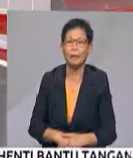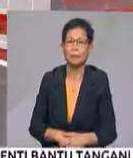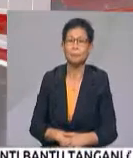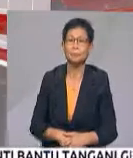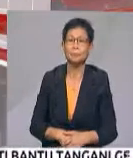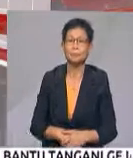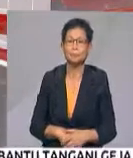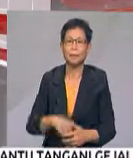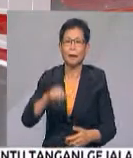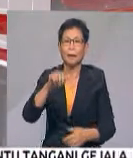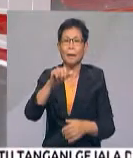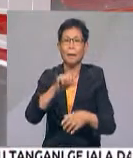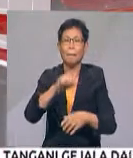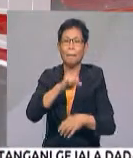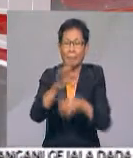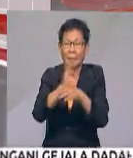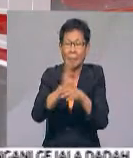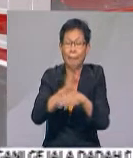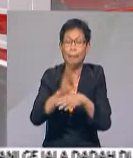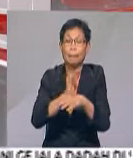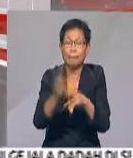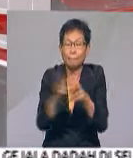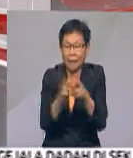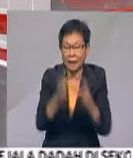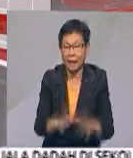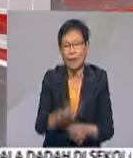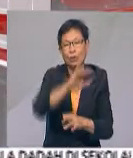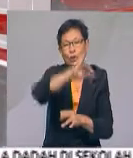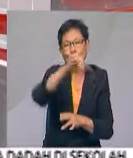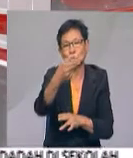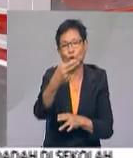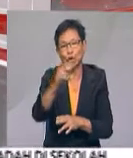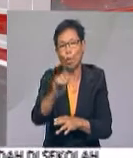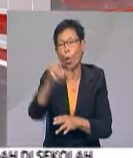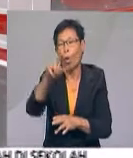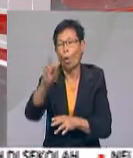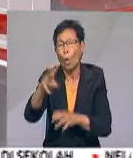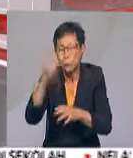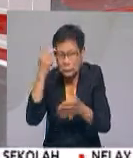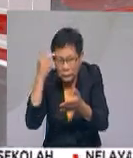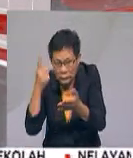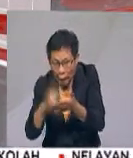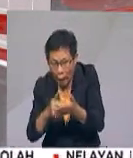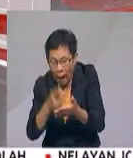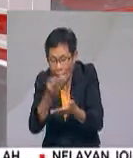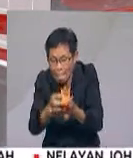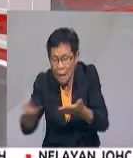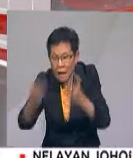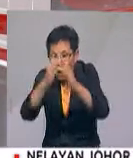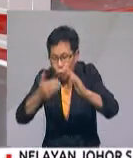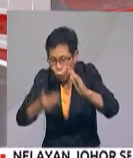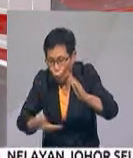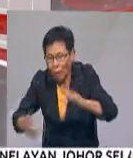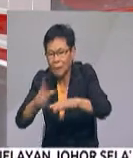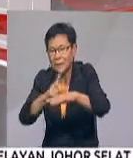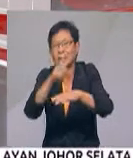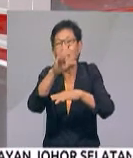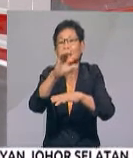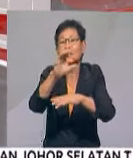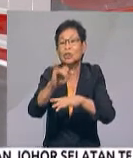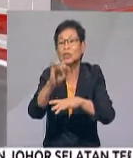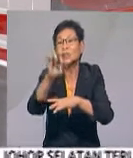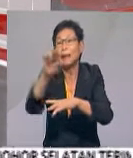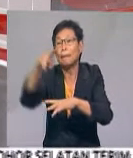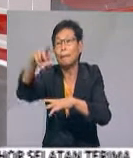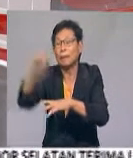Sementara itu, ahli perniagaan buruan Low Tech Joe atau Jolo dikesan cuba membeli hartanah di Cyprus. Menurut Ketua